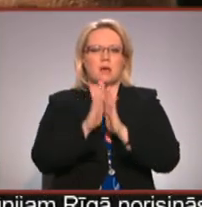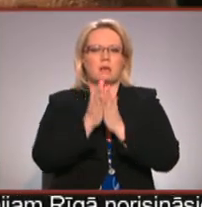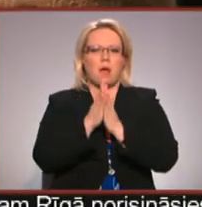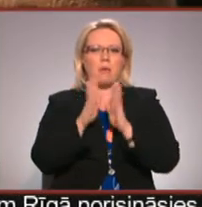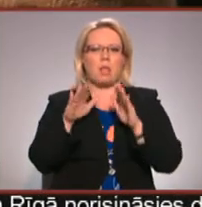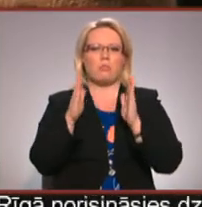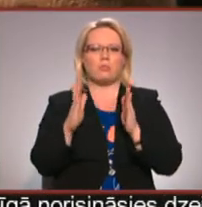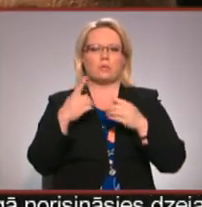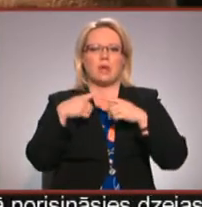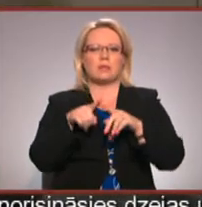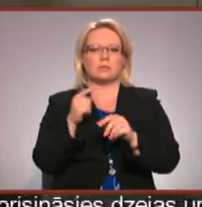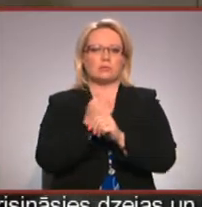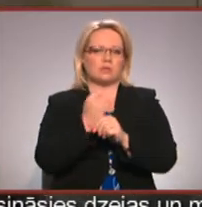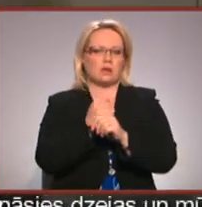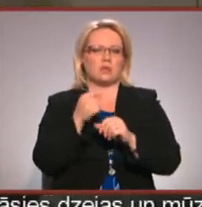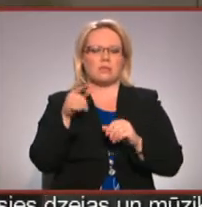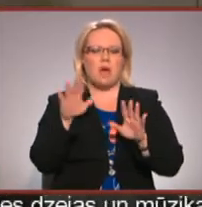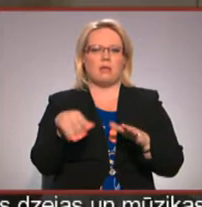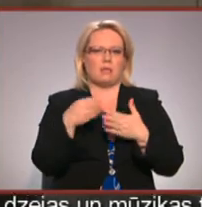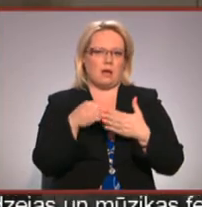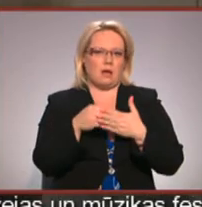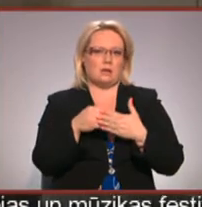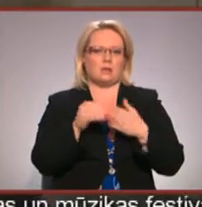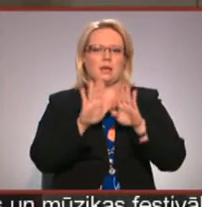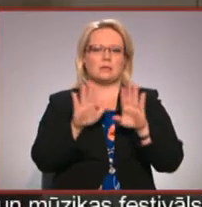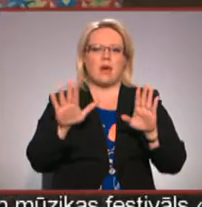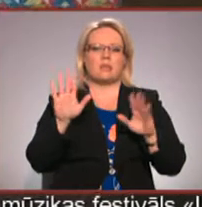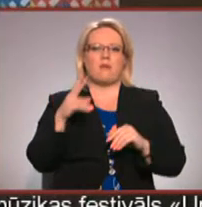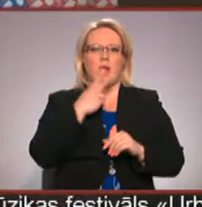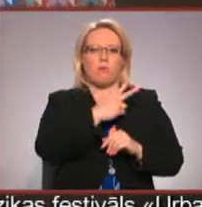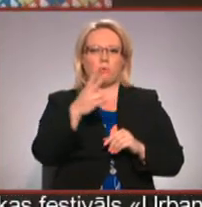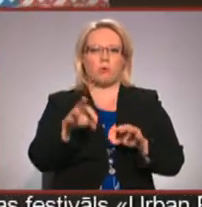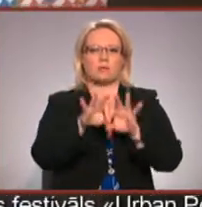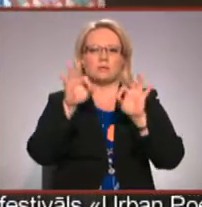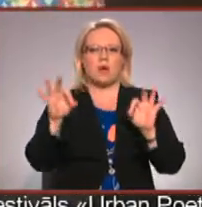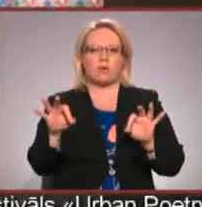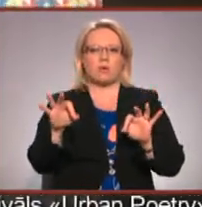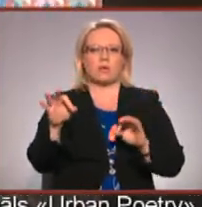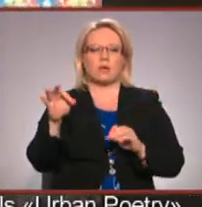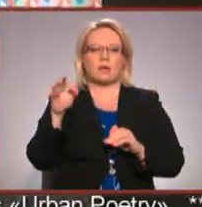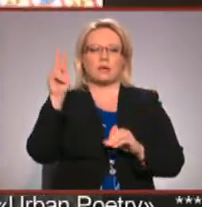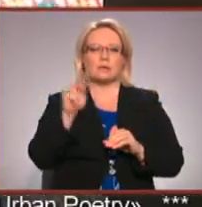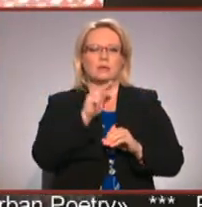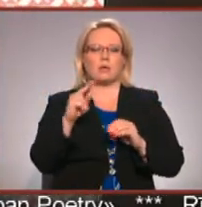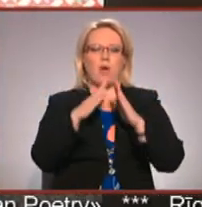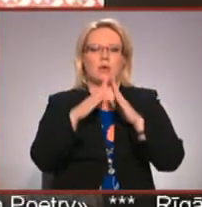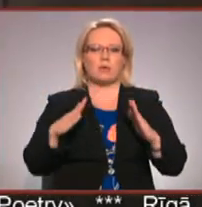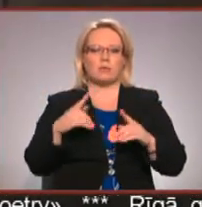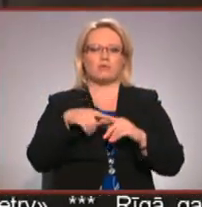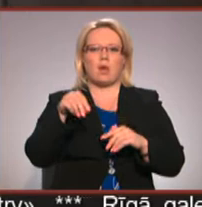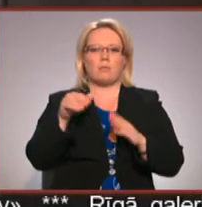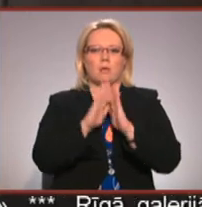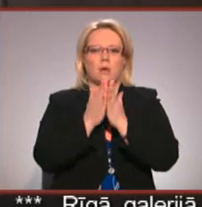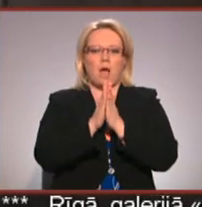lai viņa būtu tehniski uztaisīt tā, lai viņa labi varēs. Izstādē var aplūkotas sākot no seno kristīgo Ēģiptiešu un armēņu